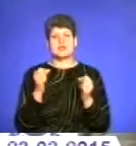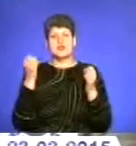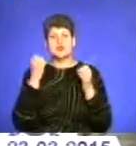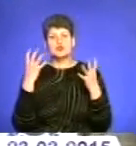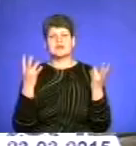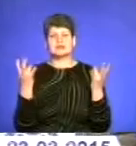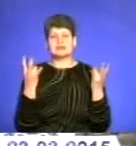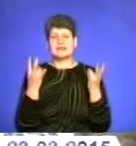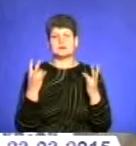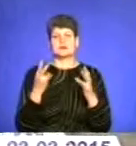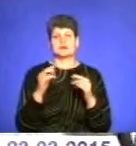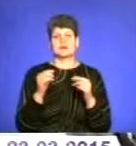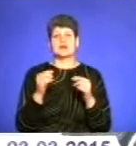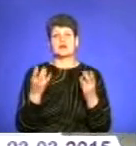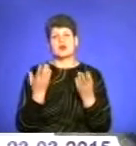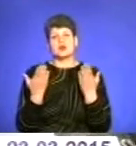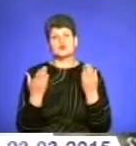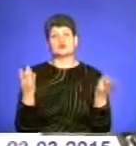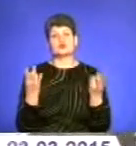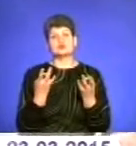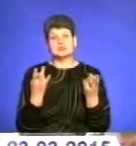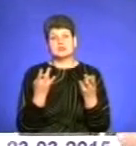потрібно,